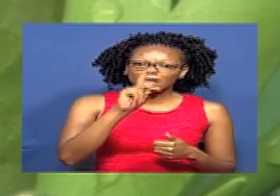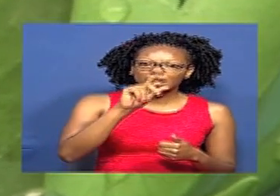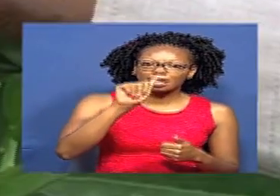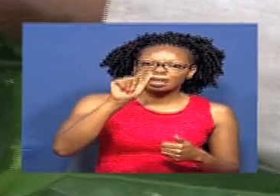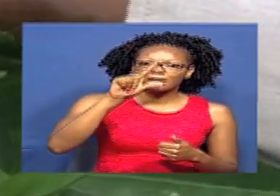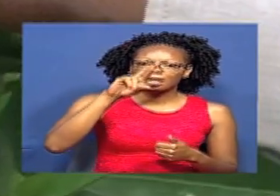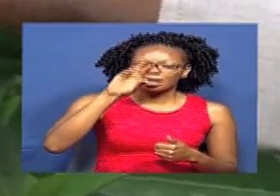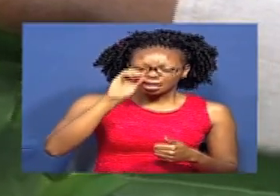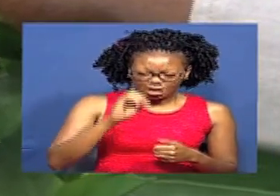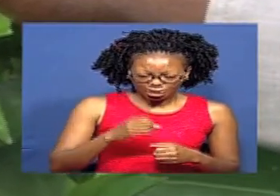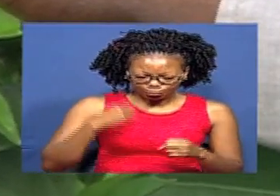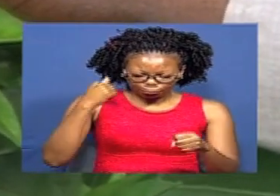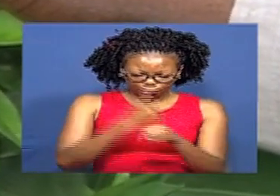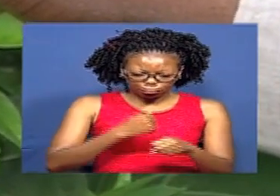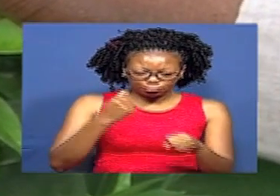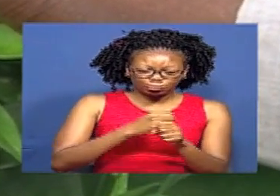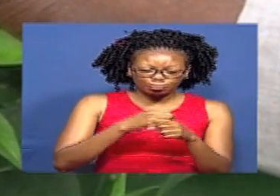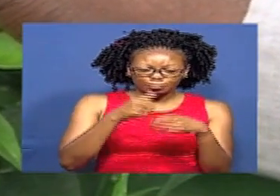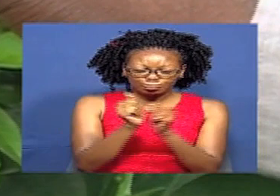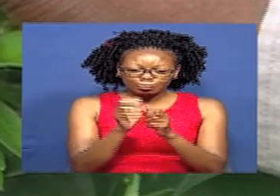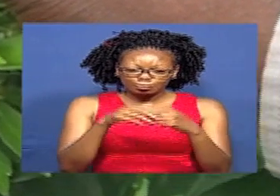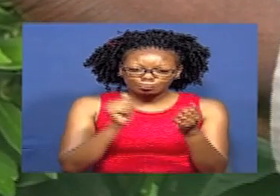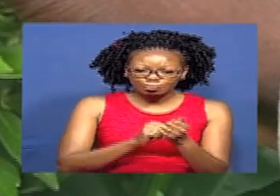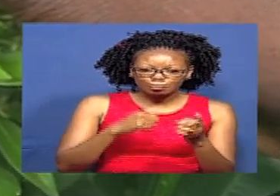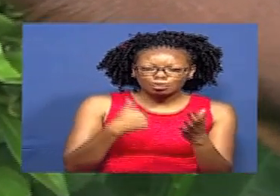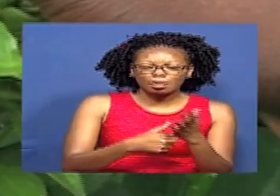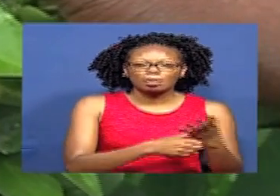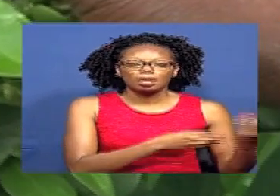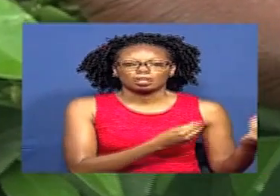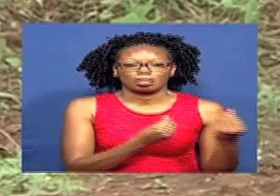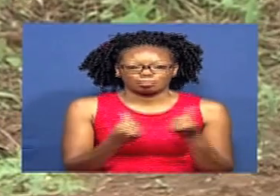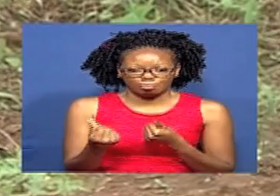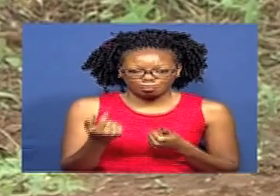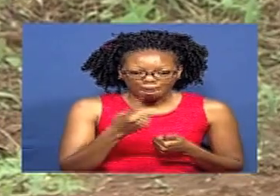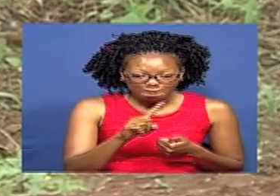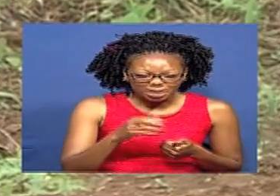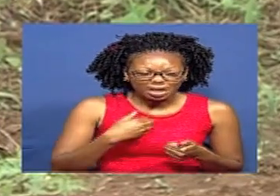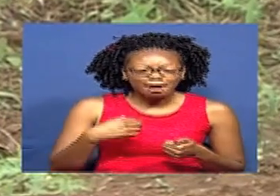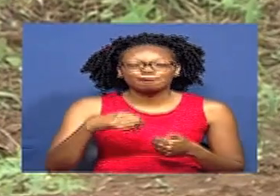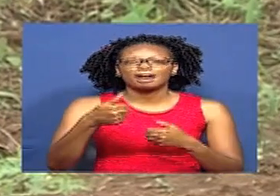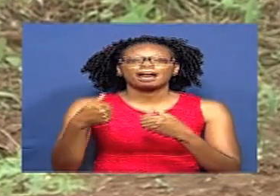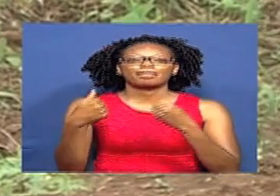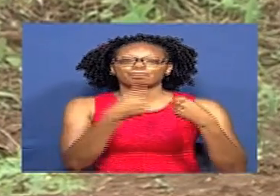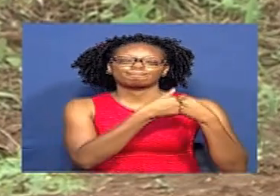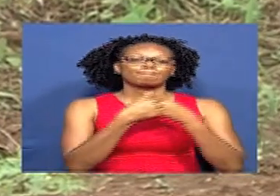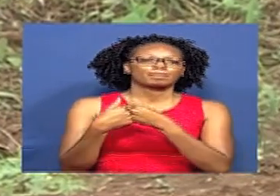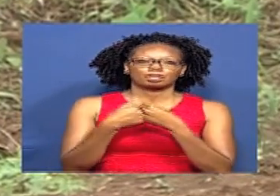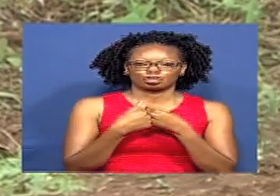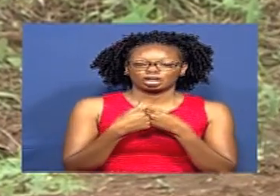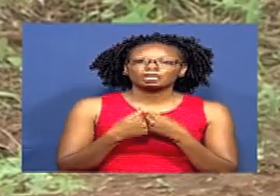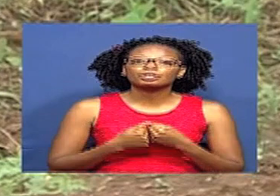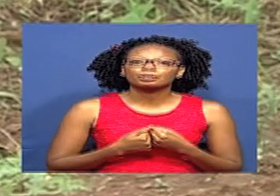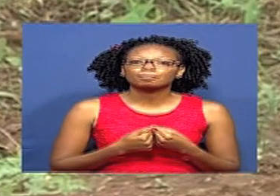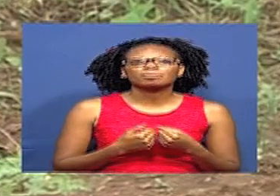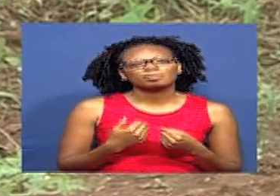titi basi Tatizo la wadudu na magonjwa Litapungua Mbali na hivyo bado Kuna changamoto nyingine Inayo wakodolea